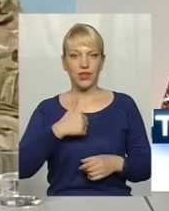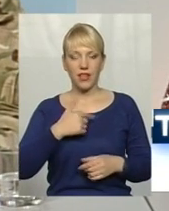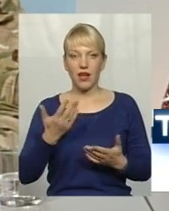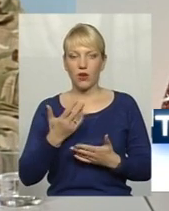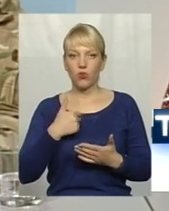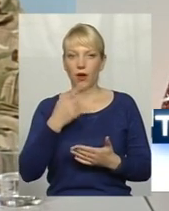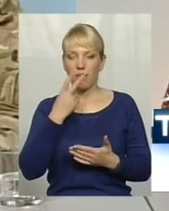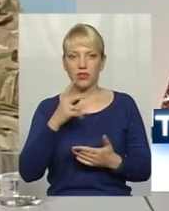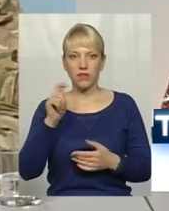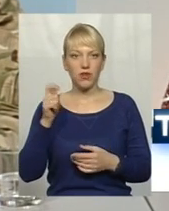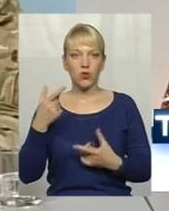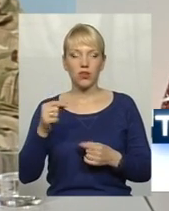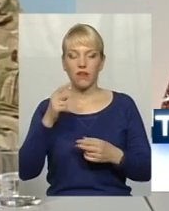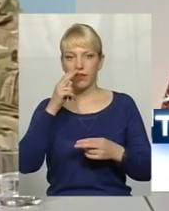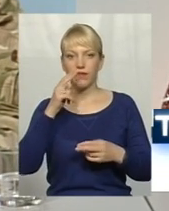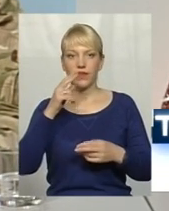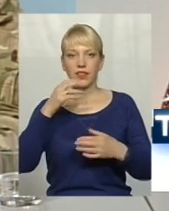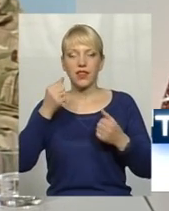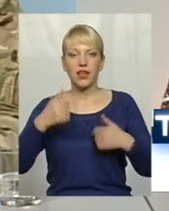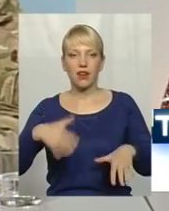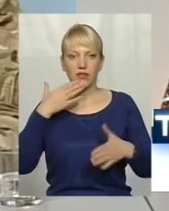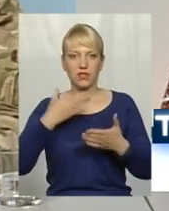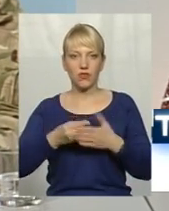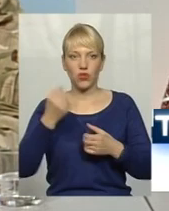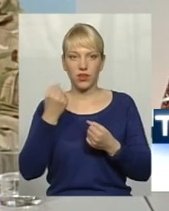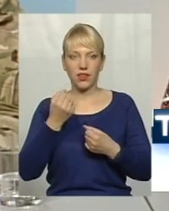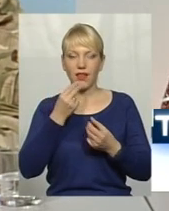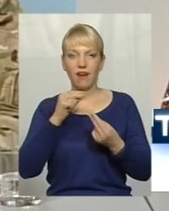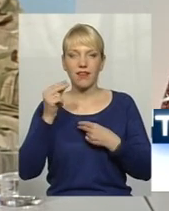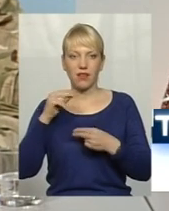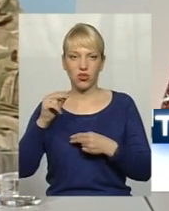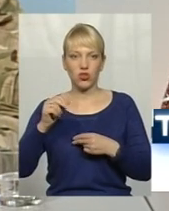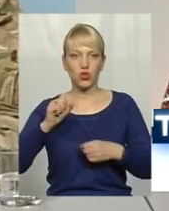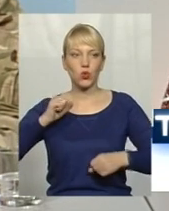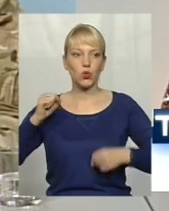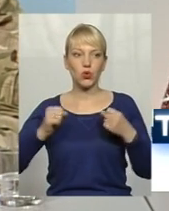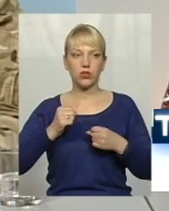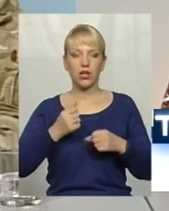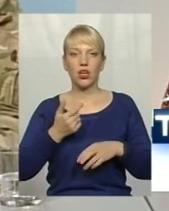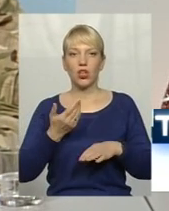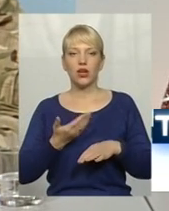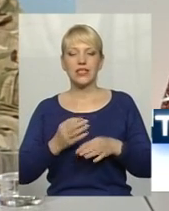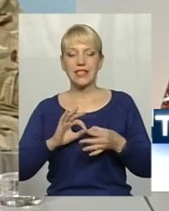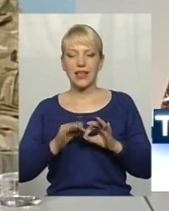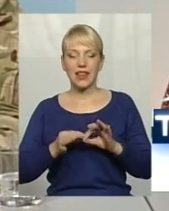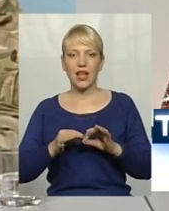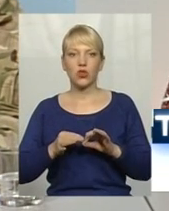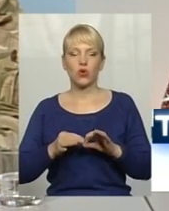і яку я бачив війну і де втратив своїх найкращих друзів. Дуже складно проходити адаптацію